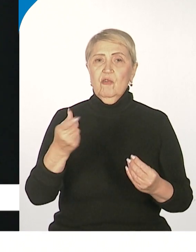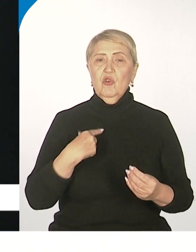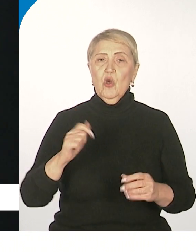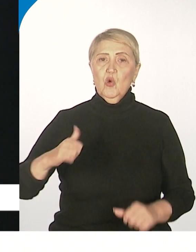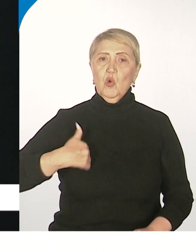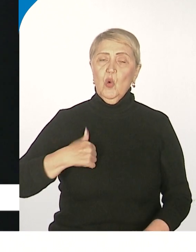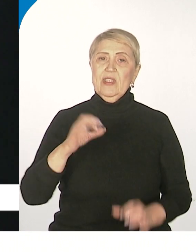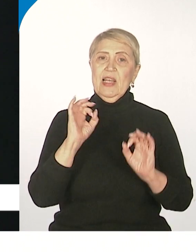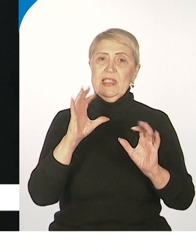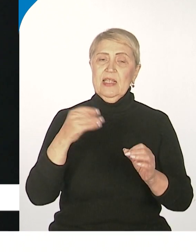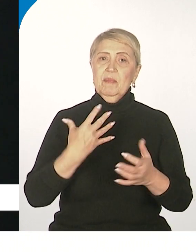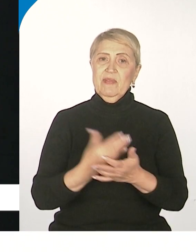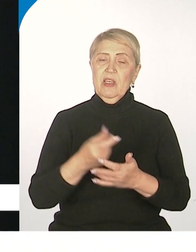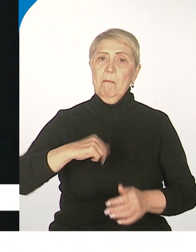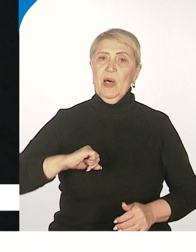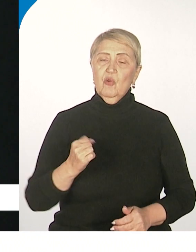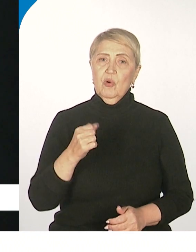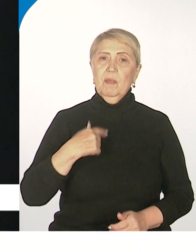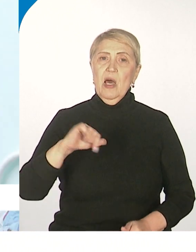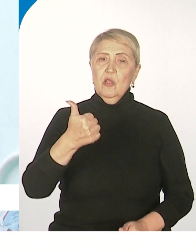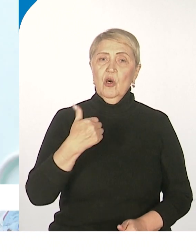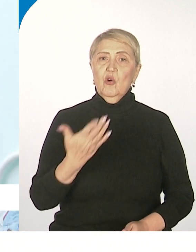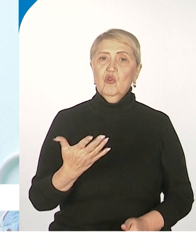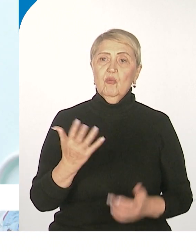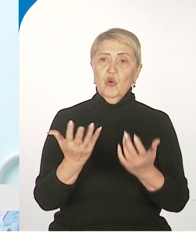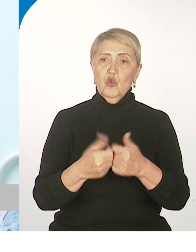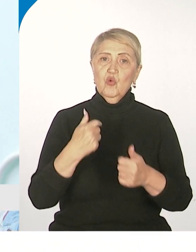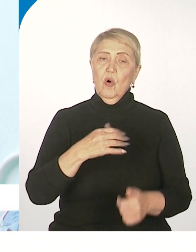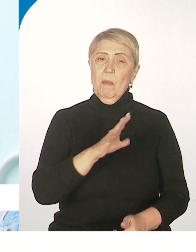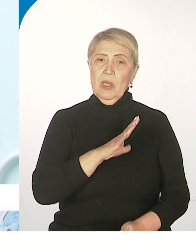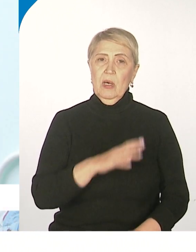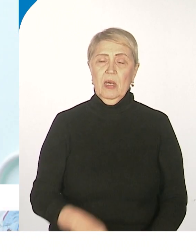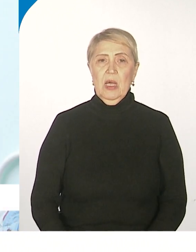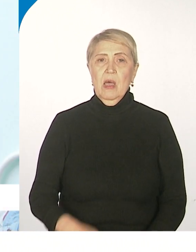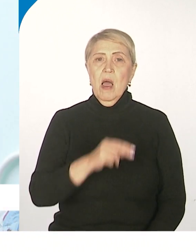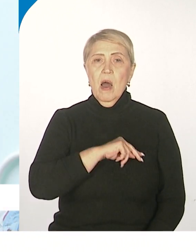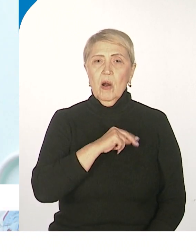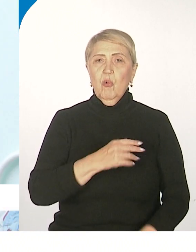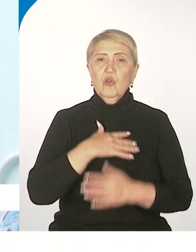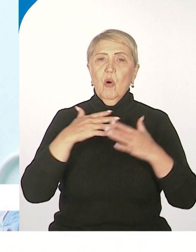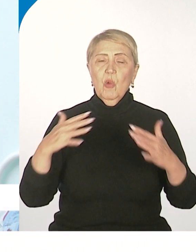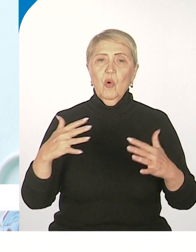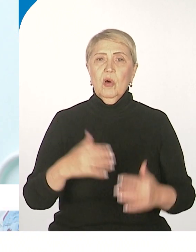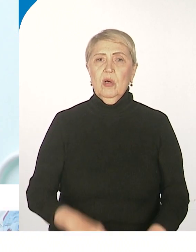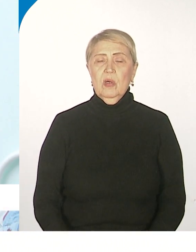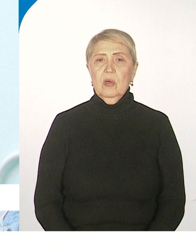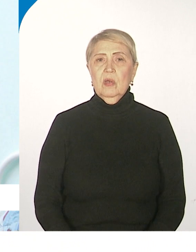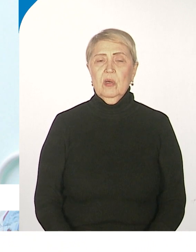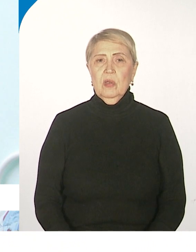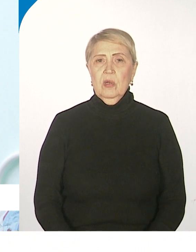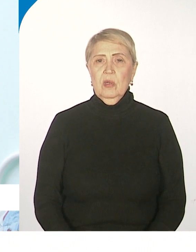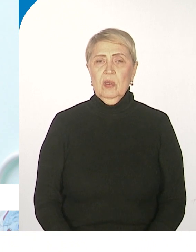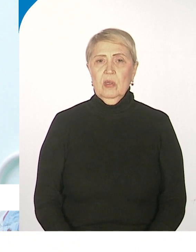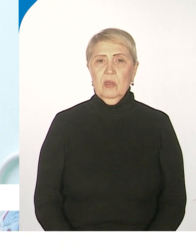появившимся подругам. На хорошем счету была. Порхала, как белка в колесе. С первого на четвёртый, с